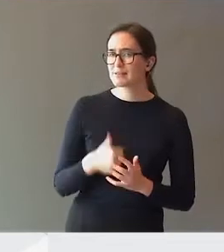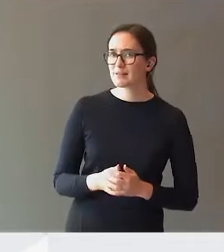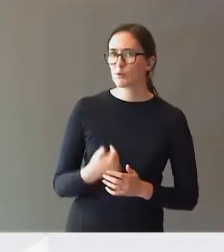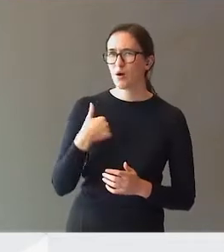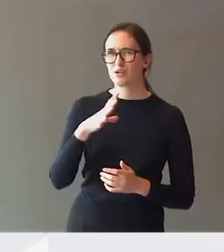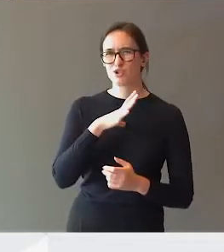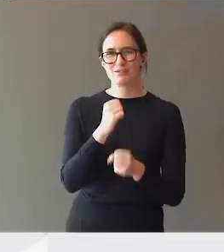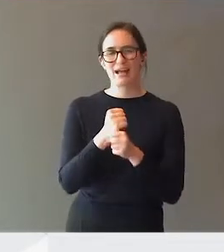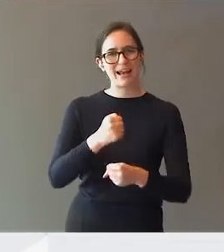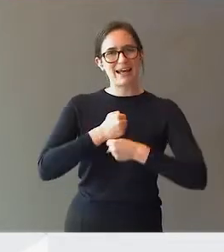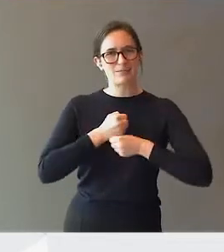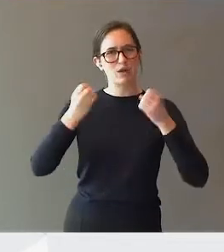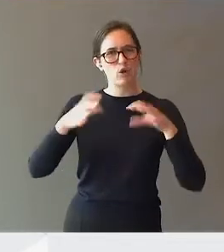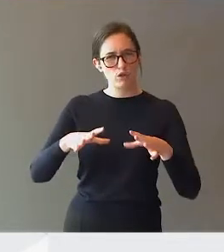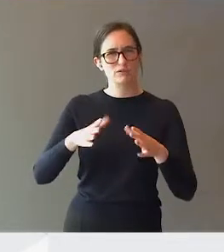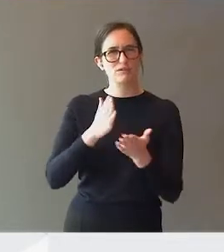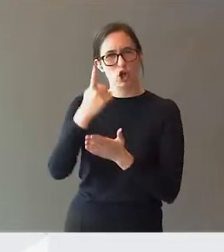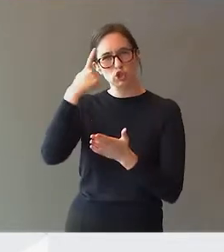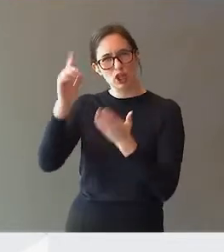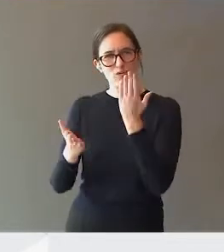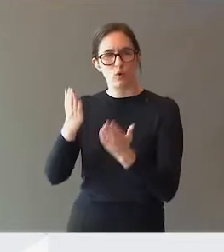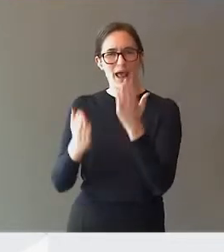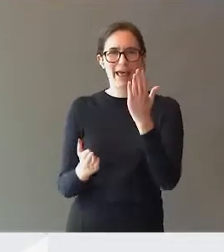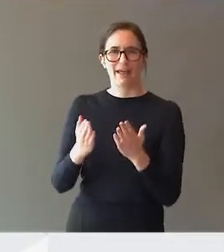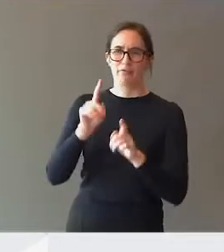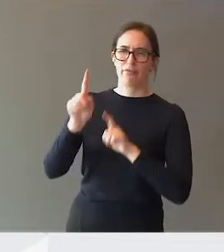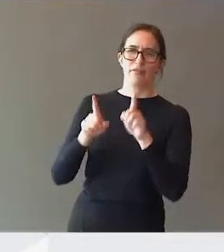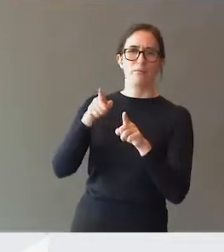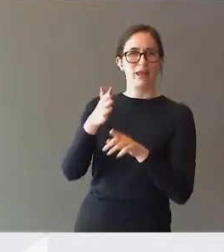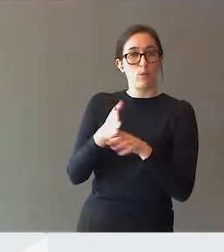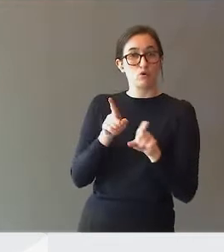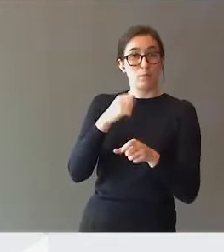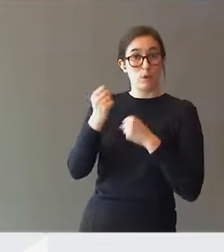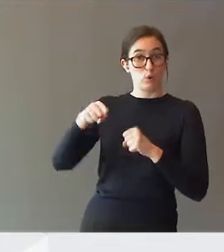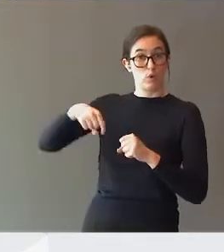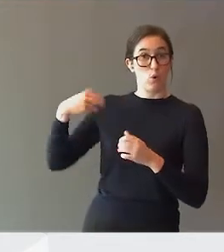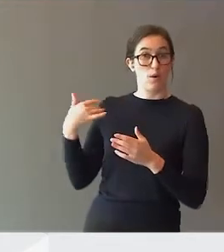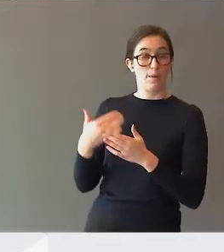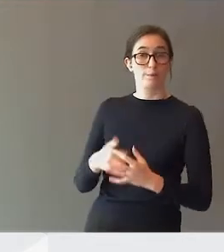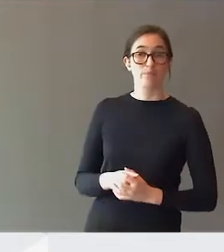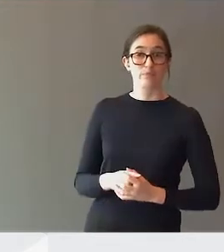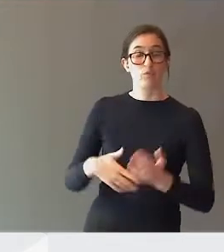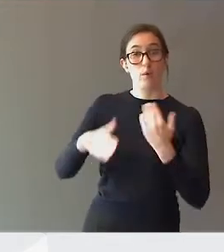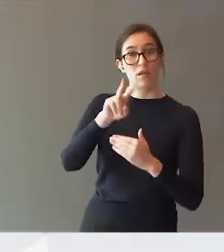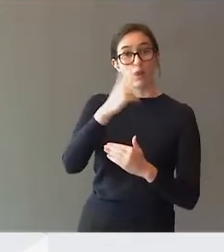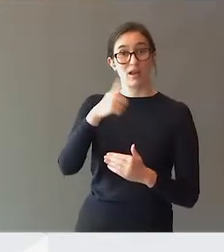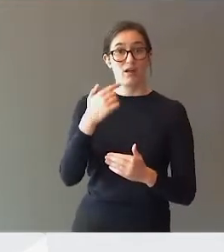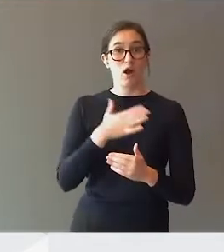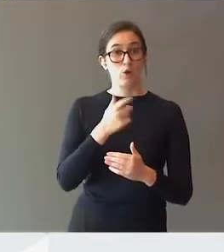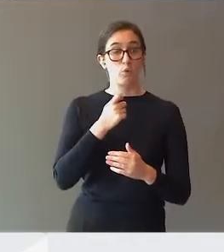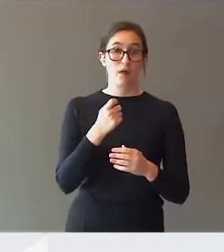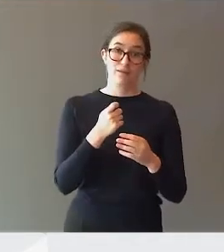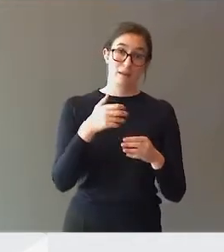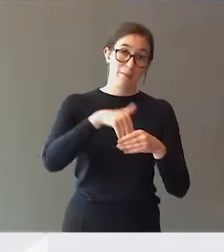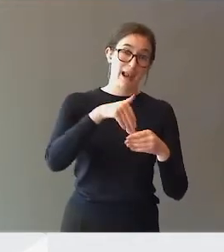ganske respektløs å snakke ned den sakkynde vurderingen på den måten som blir gjort nå. Fordi vi har blant annet medlemmer som er CP